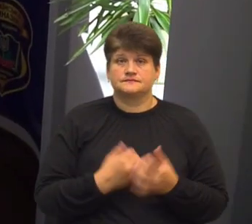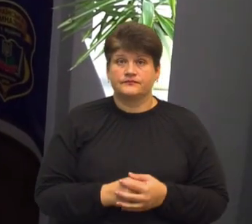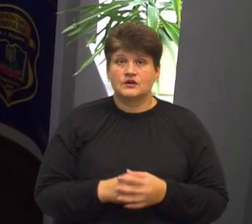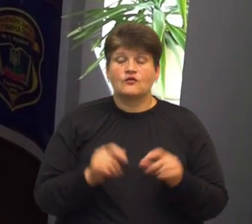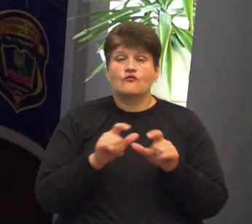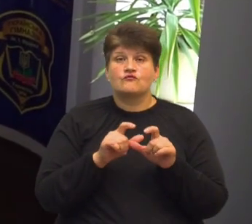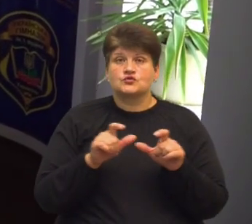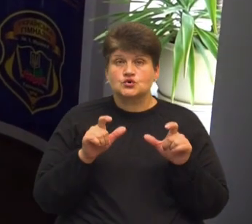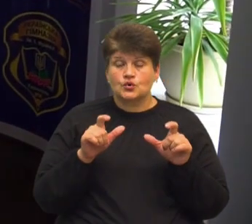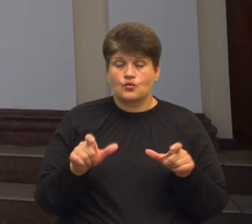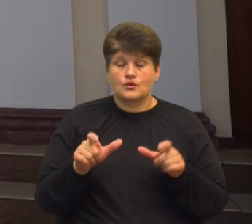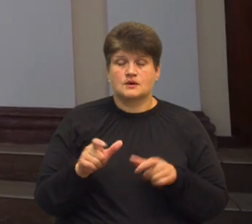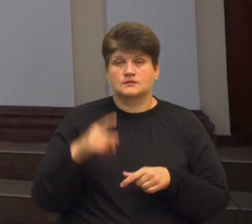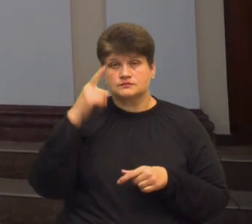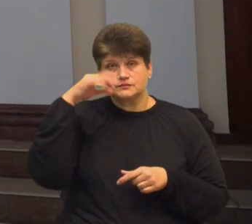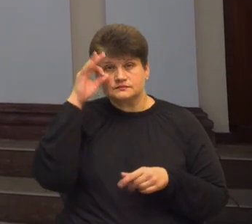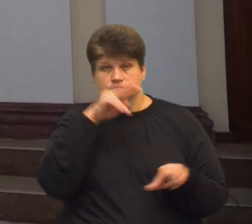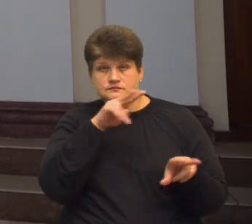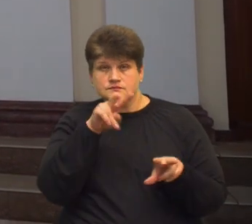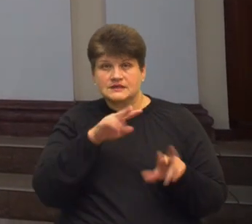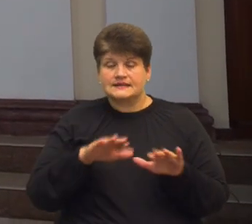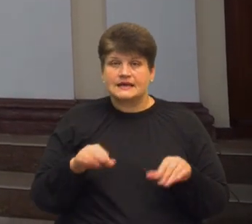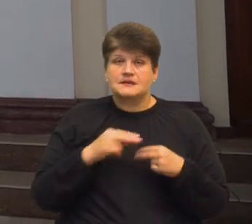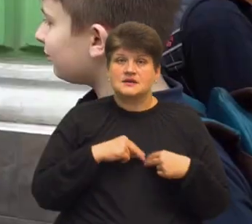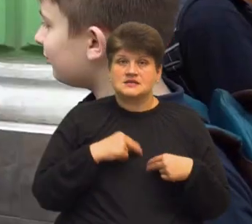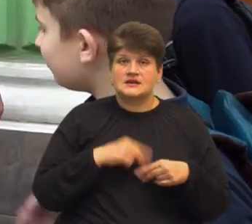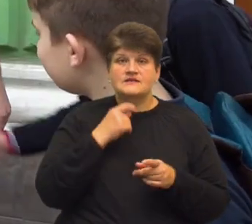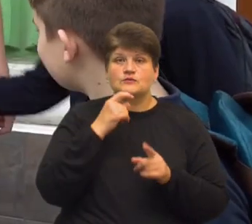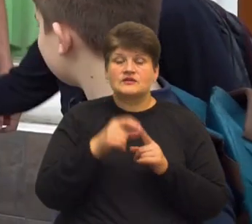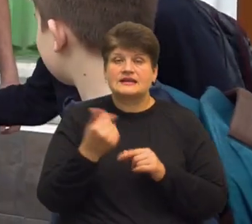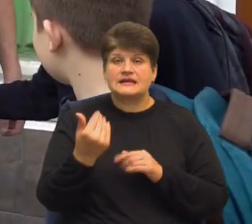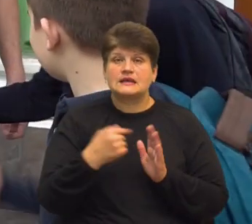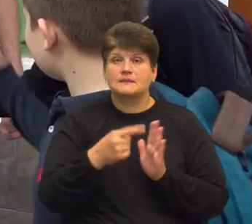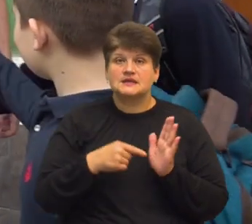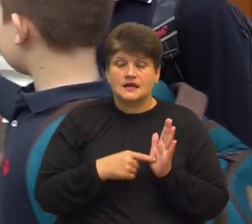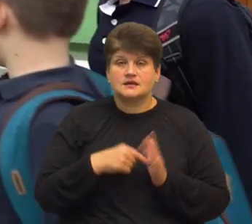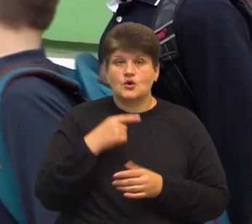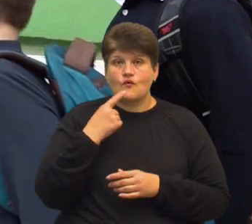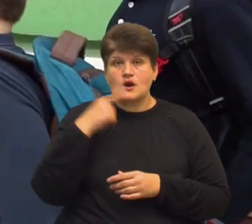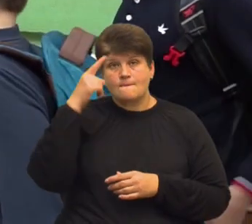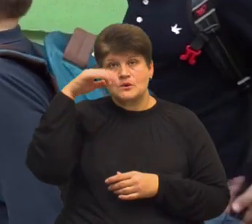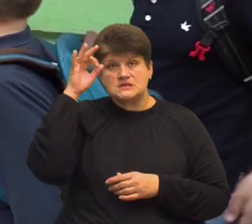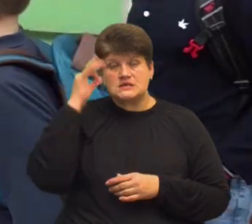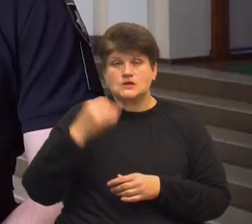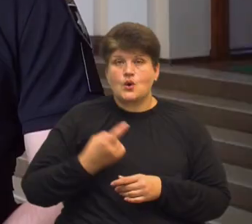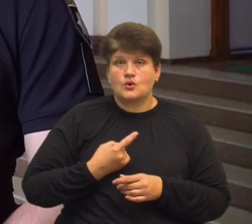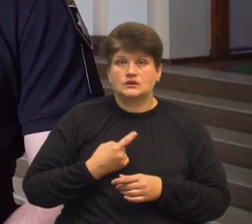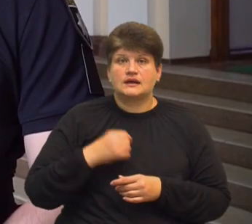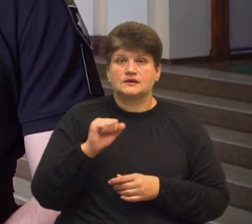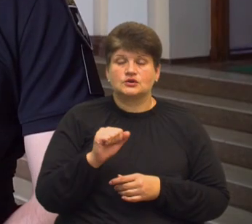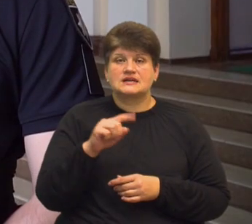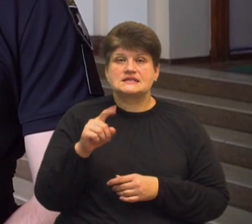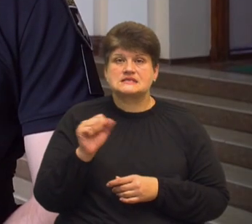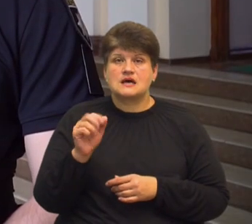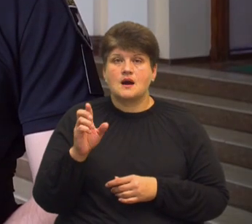правоохорони стежить за безпекою дітей і працівників та відповідає на їхні запитання, каже поліцейський охорони Антон Забара. Я тут для